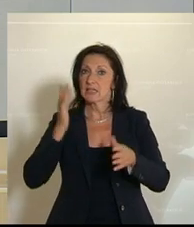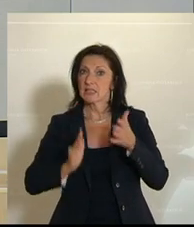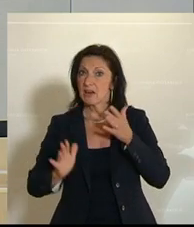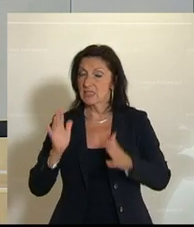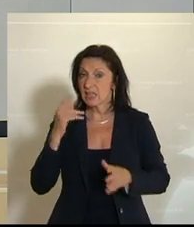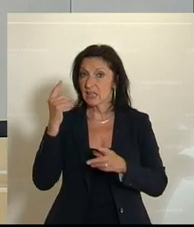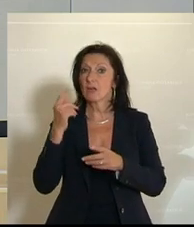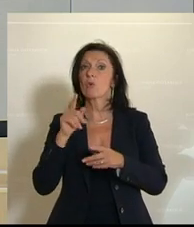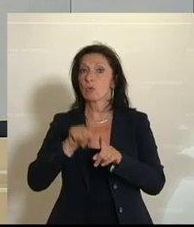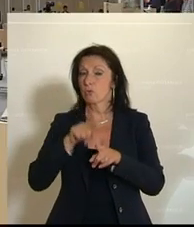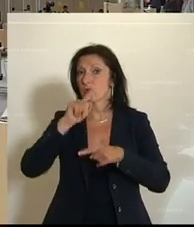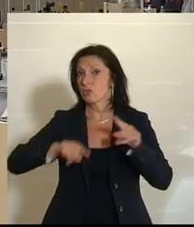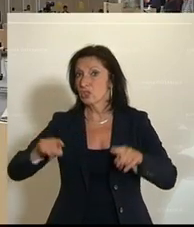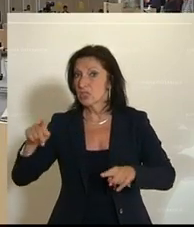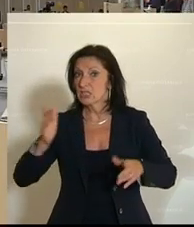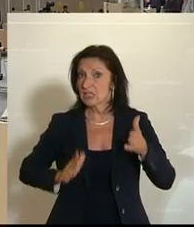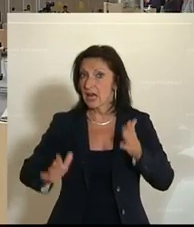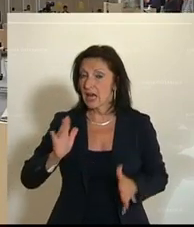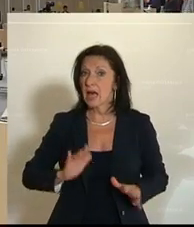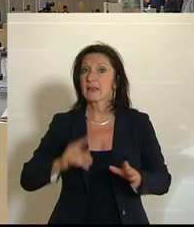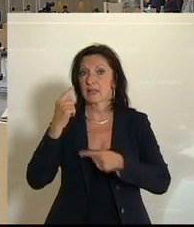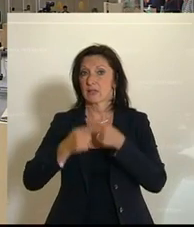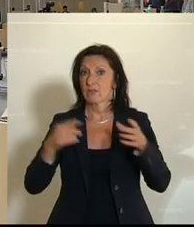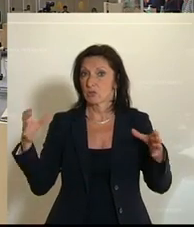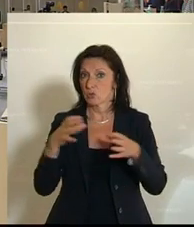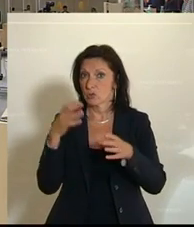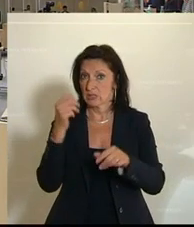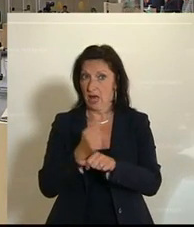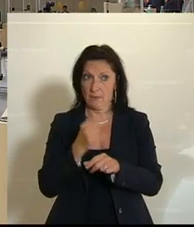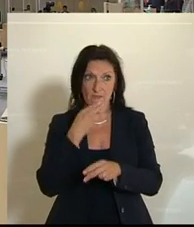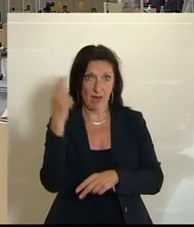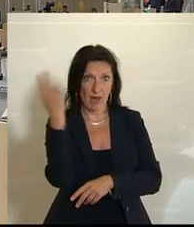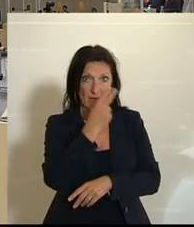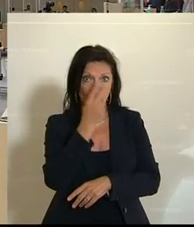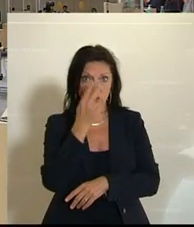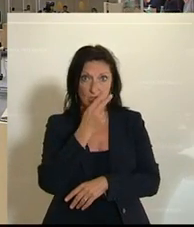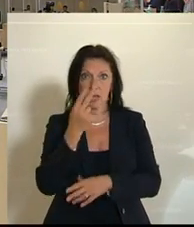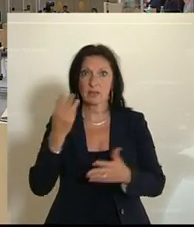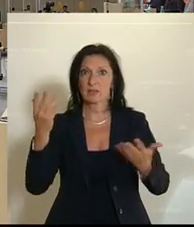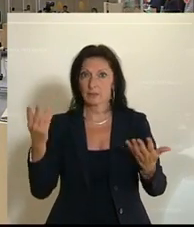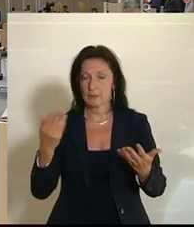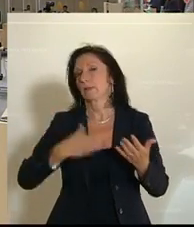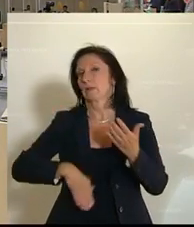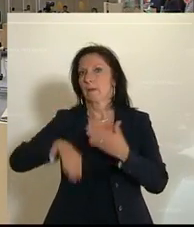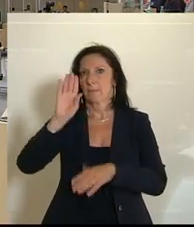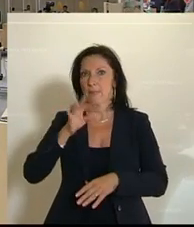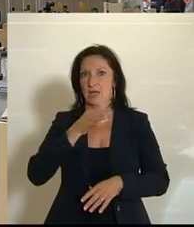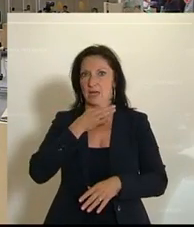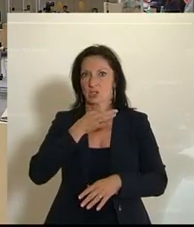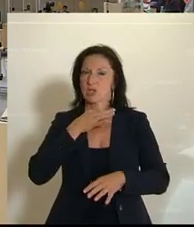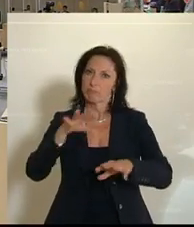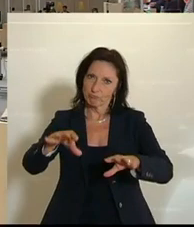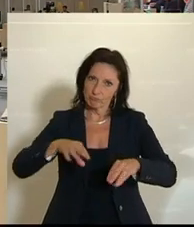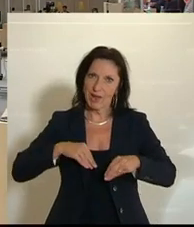Entwicklungszusammenarbeit. Wer dem seine Zustimmung gibt, den ersuche ich um ein Zeichen. Das ist mit Mehrheit so